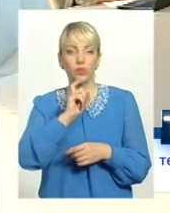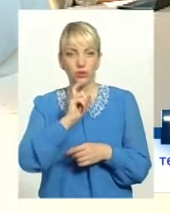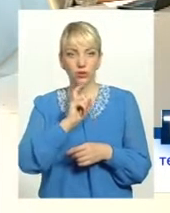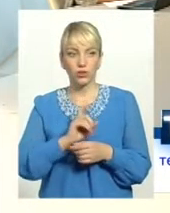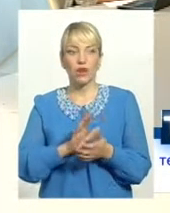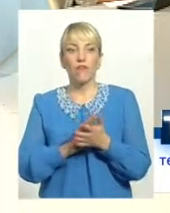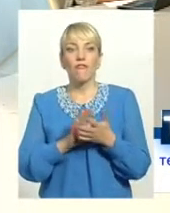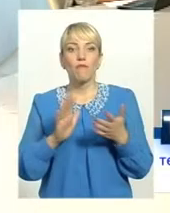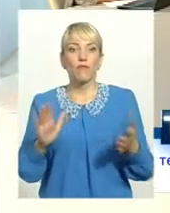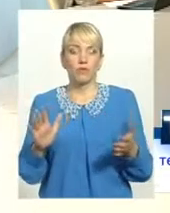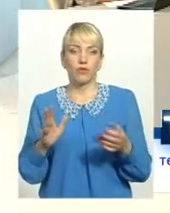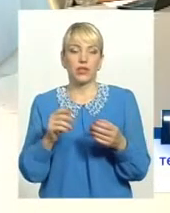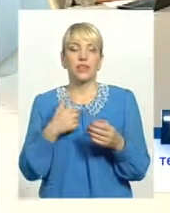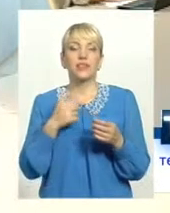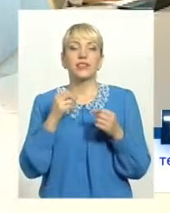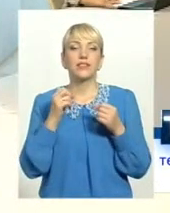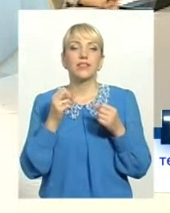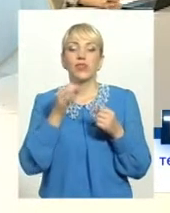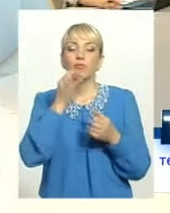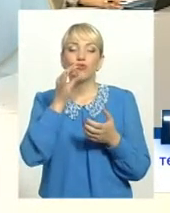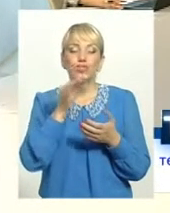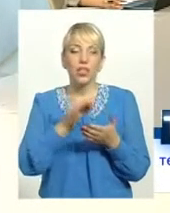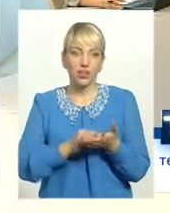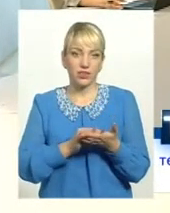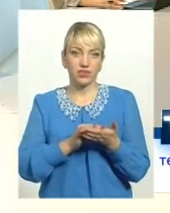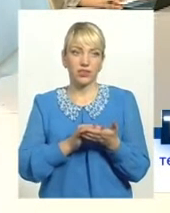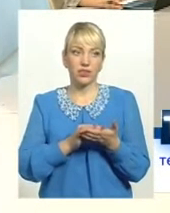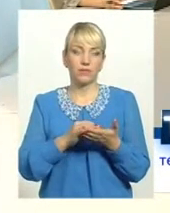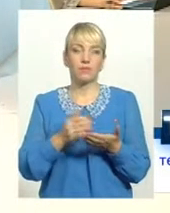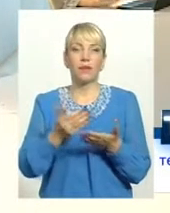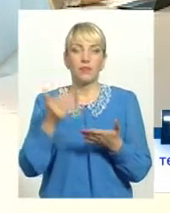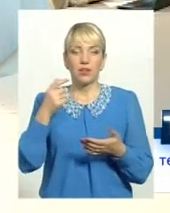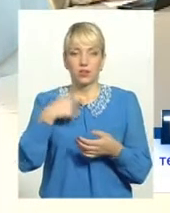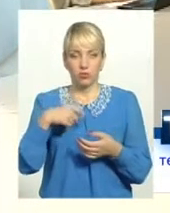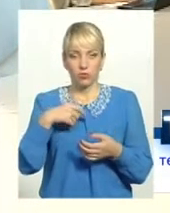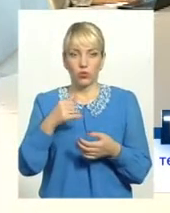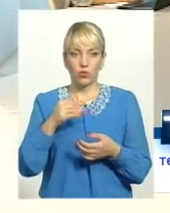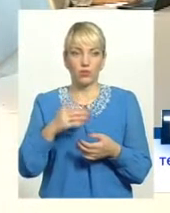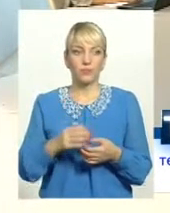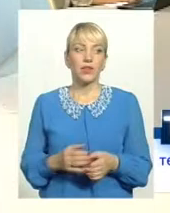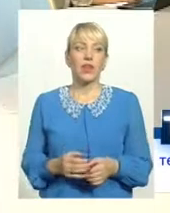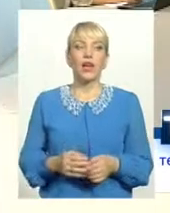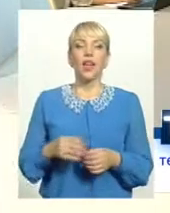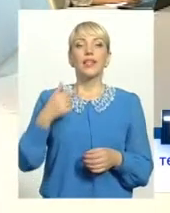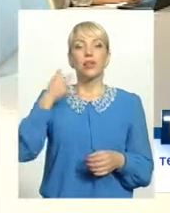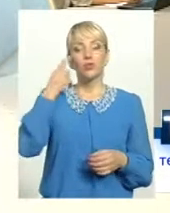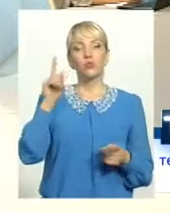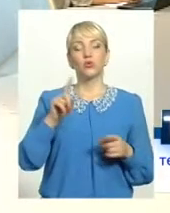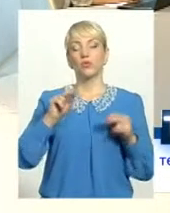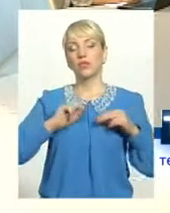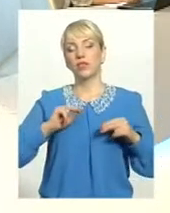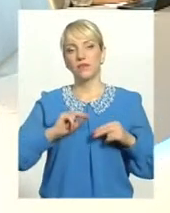мірі тої відповідальності перед собою, перед своїми родичами. Я думаю, що саме працівники пенсійного фонду